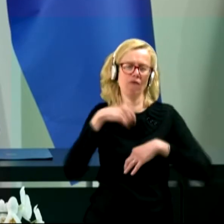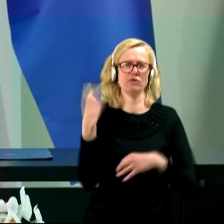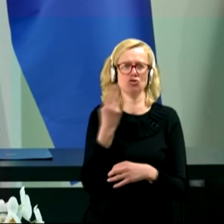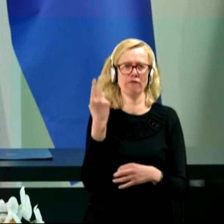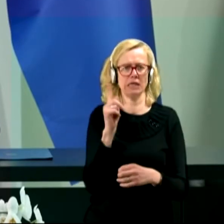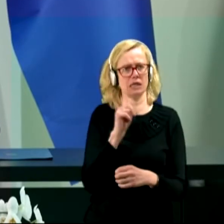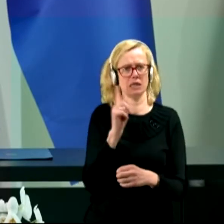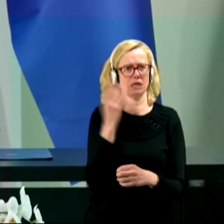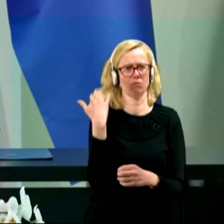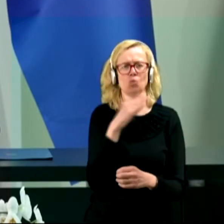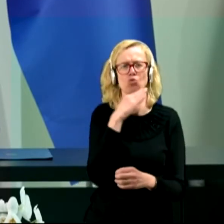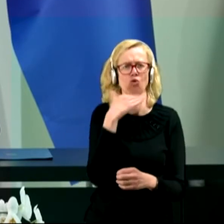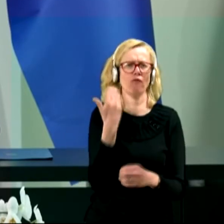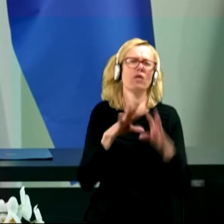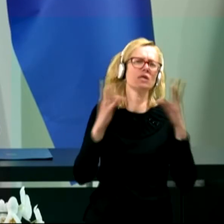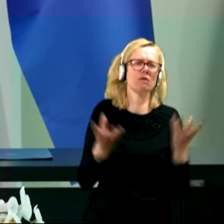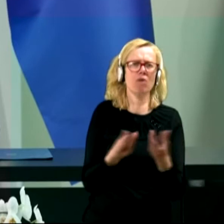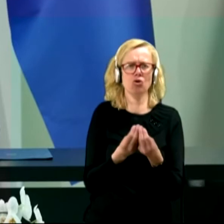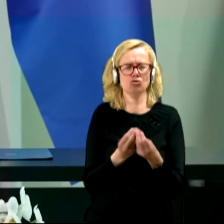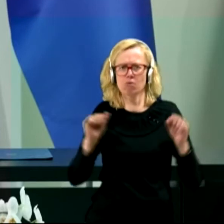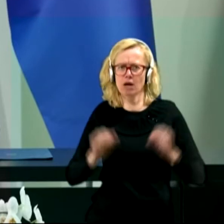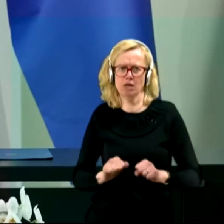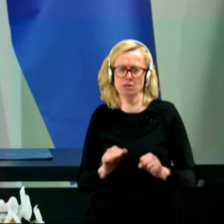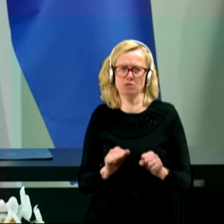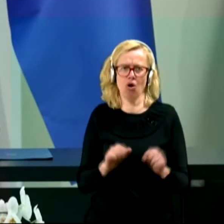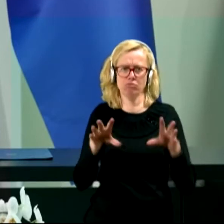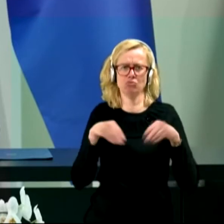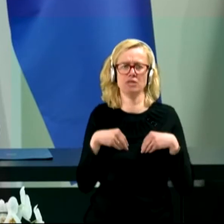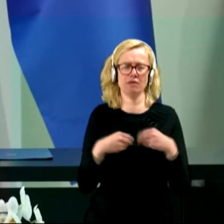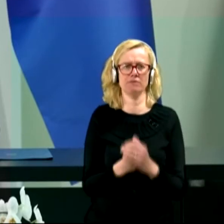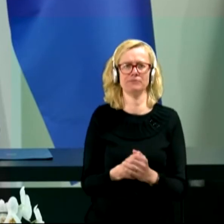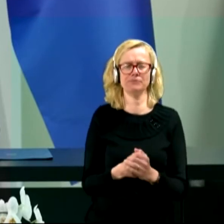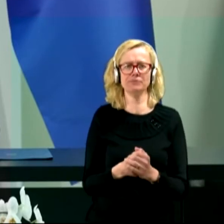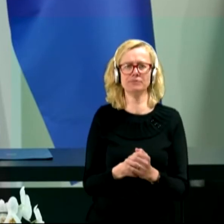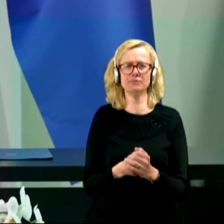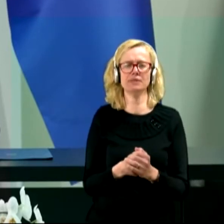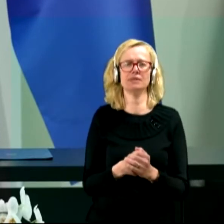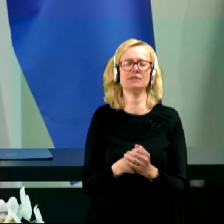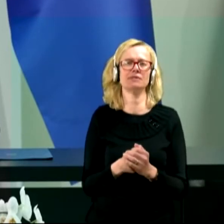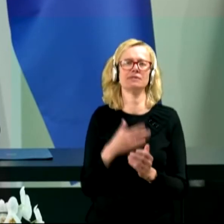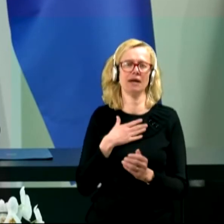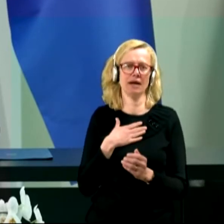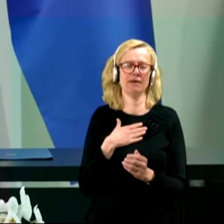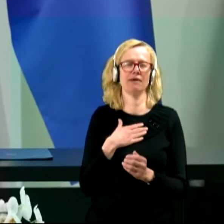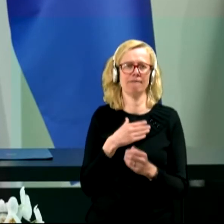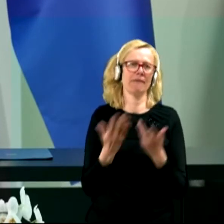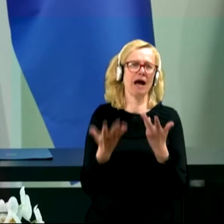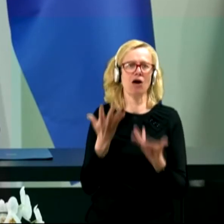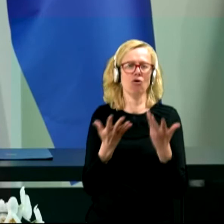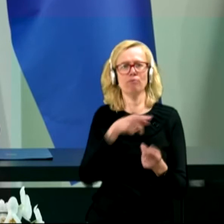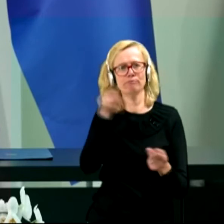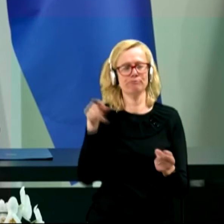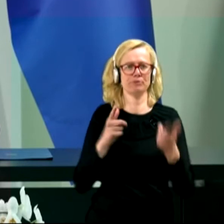ni bil dovolj, nasplošno ni bil dovolj res navzet, glede na to, da se je nekako pričakovalo, da